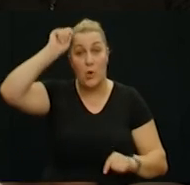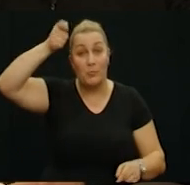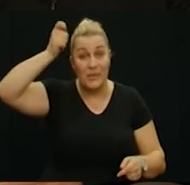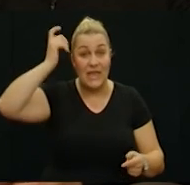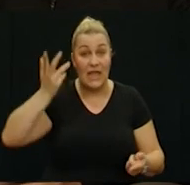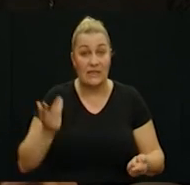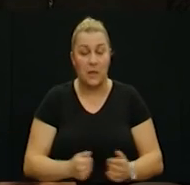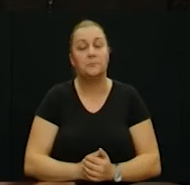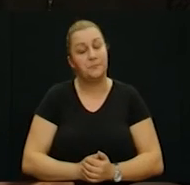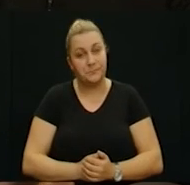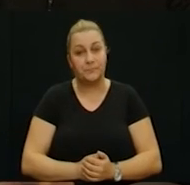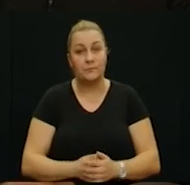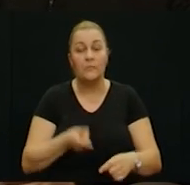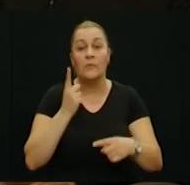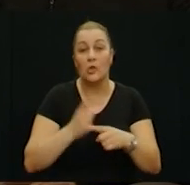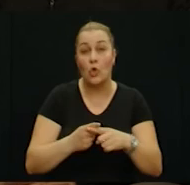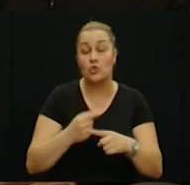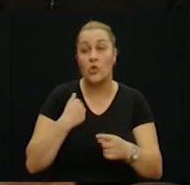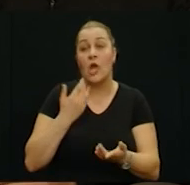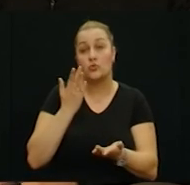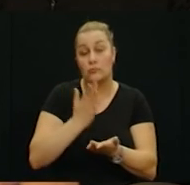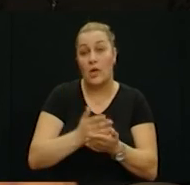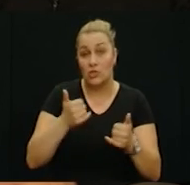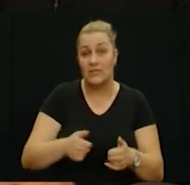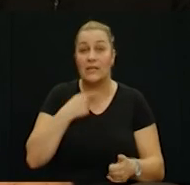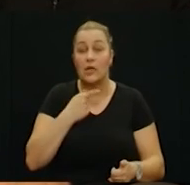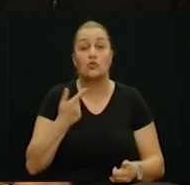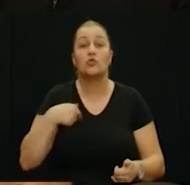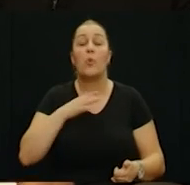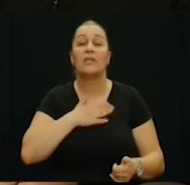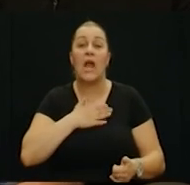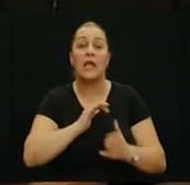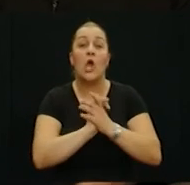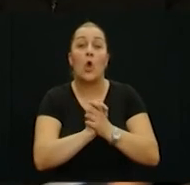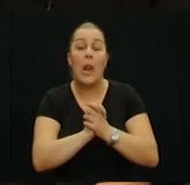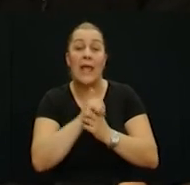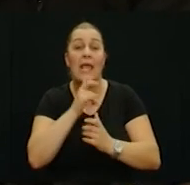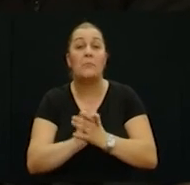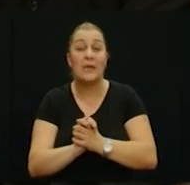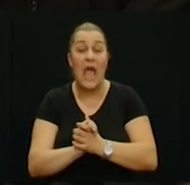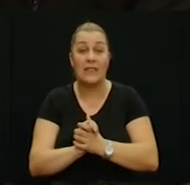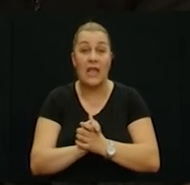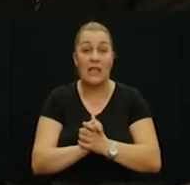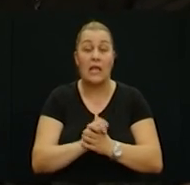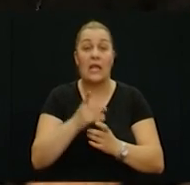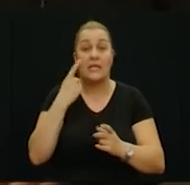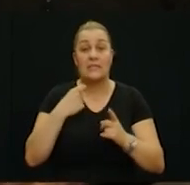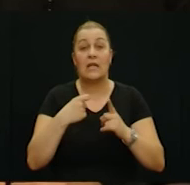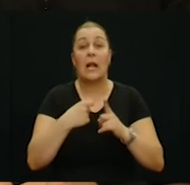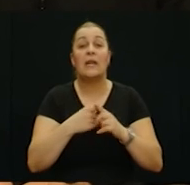misle o tome Točno evo ja ću sad upravo ovo što su moje drage kolege i prijatelji iz